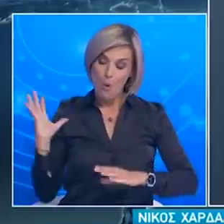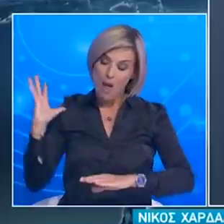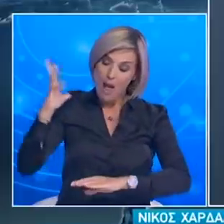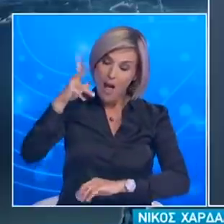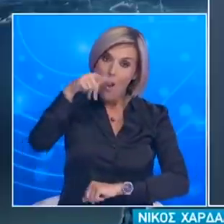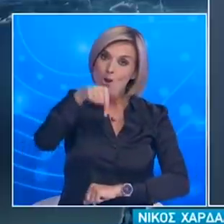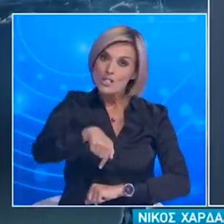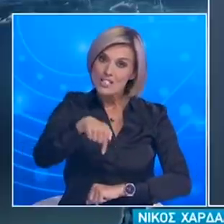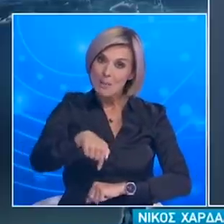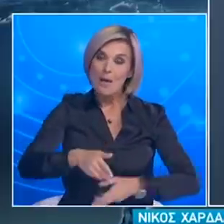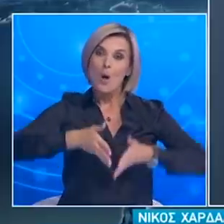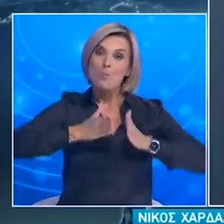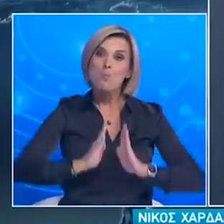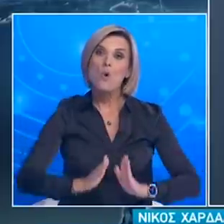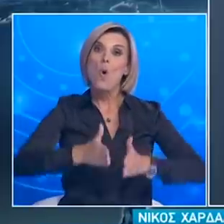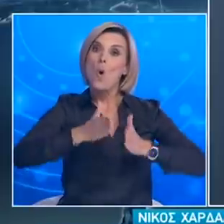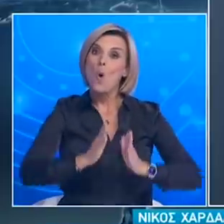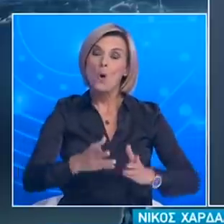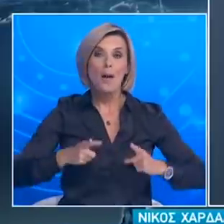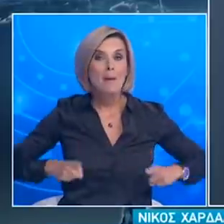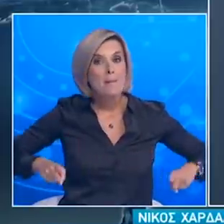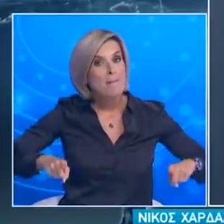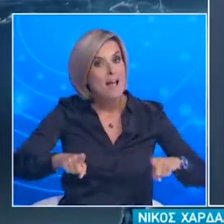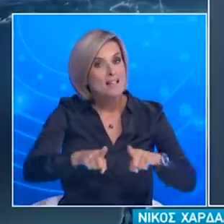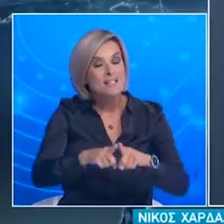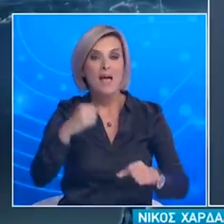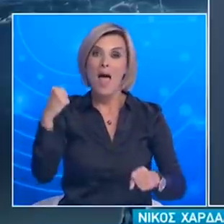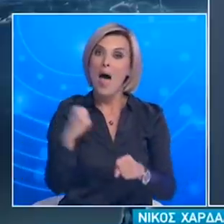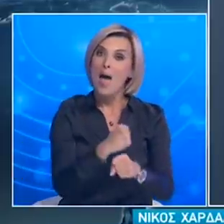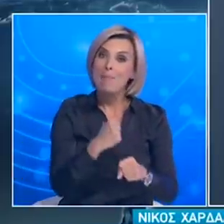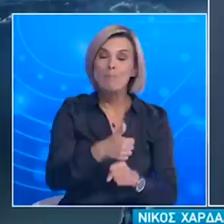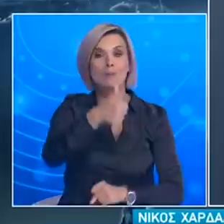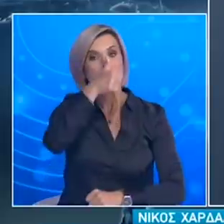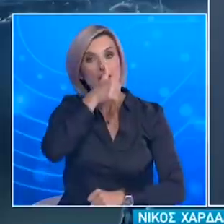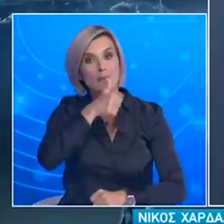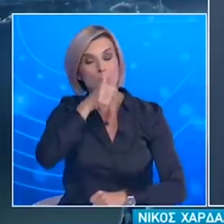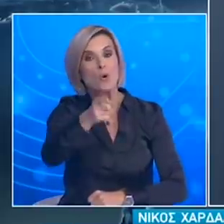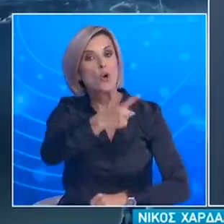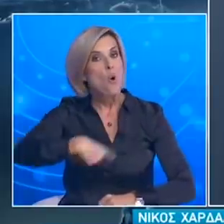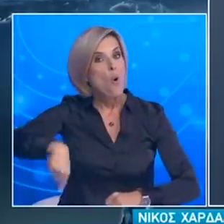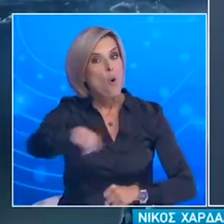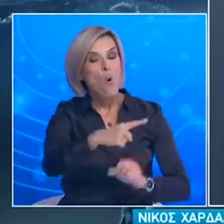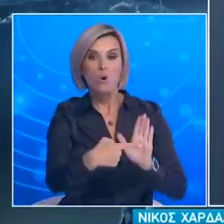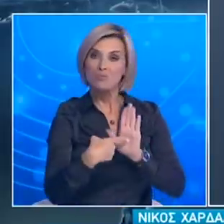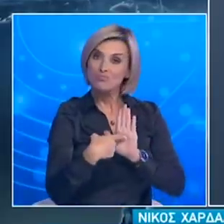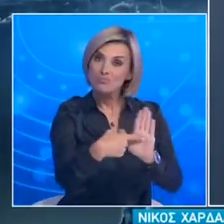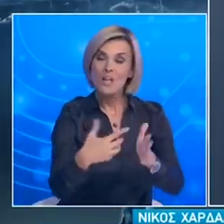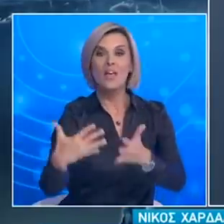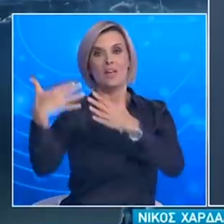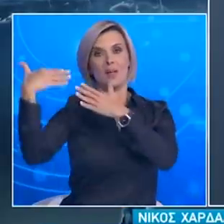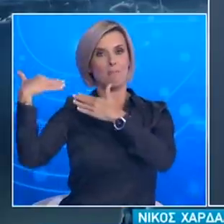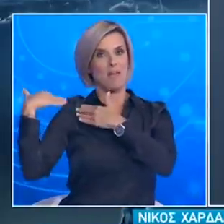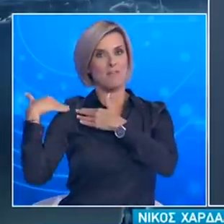οφείλεται σε εσάς στην επιμονή στην υπομονή και στην υπευθυνότητα που δείχνετε γιατί η προσπάθεια που κάνουμε είναι κοινή